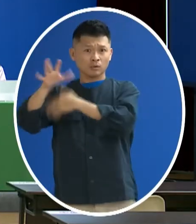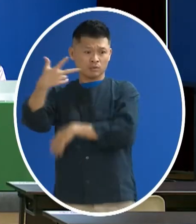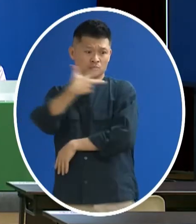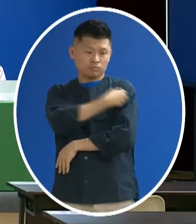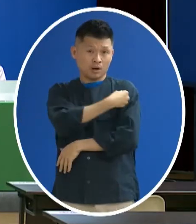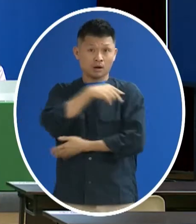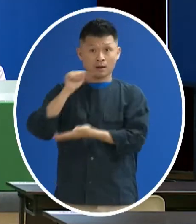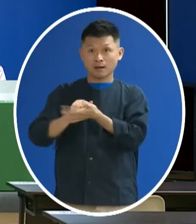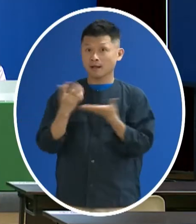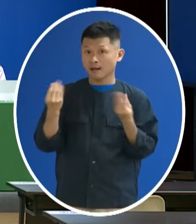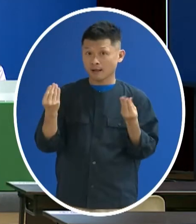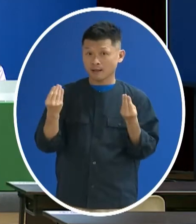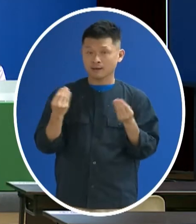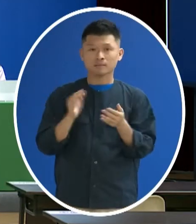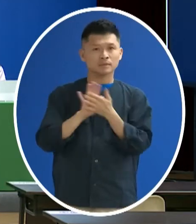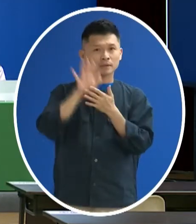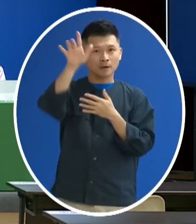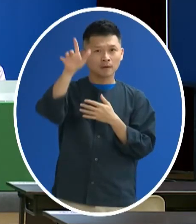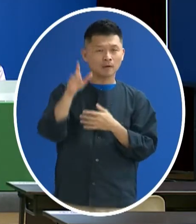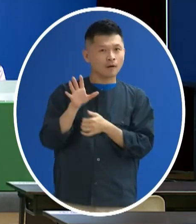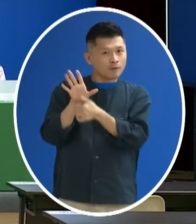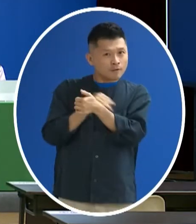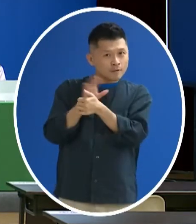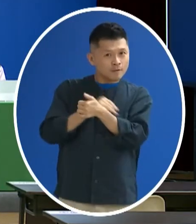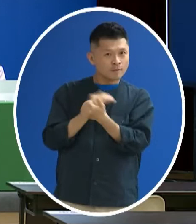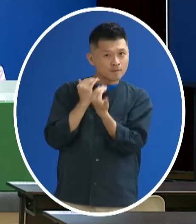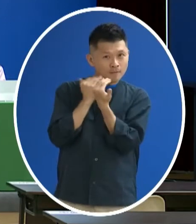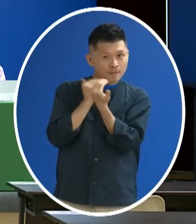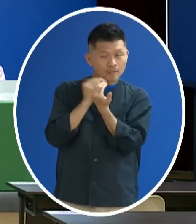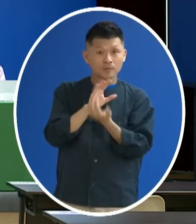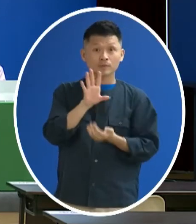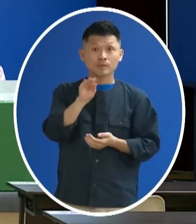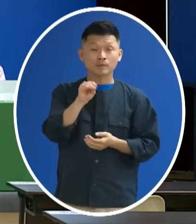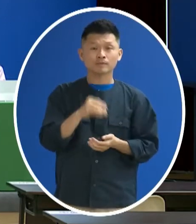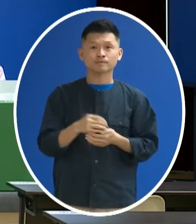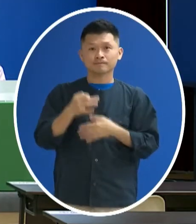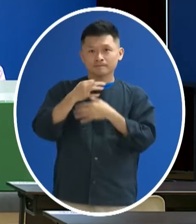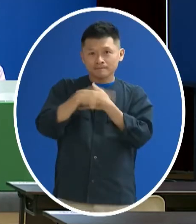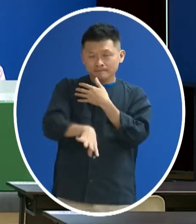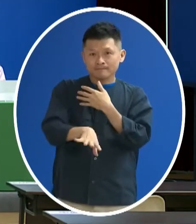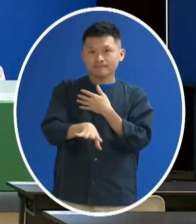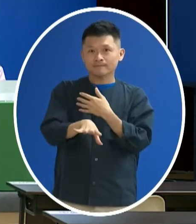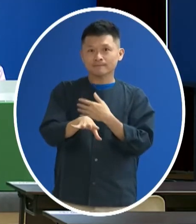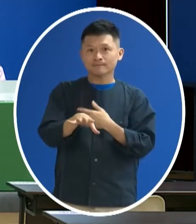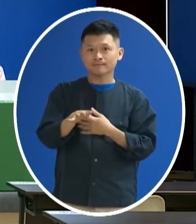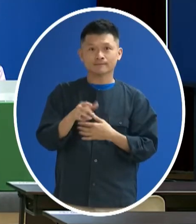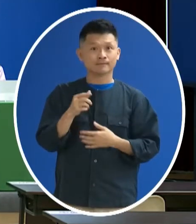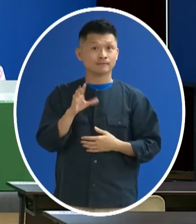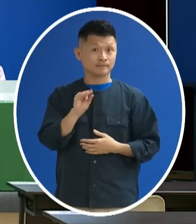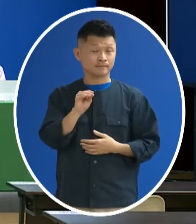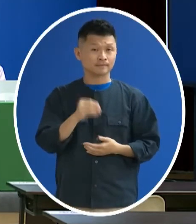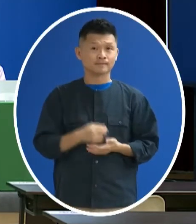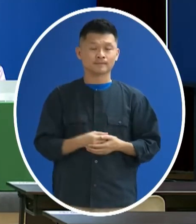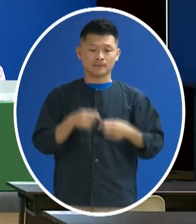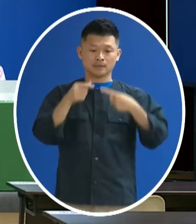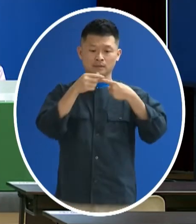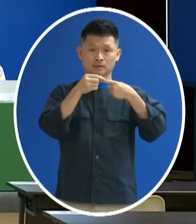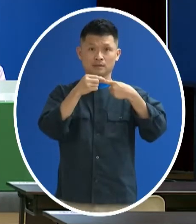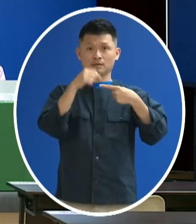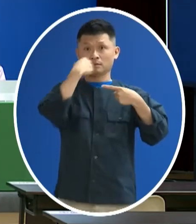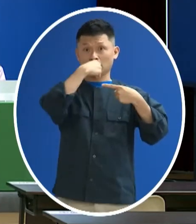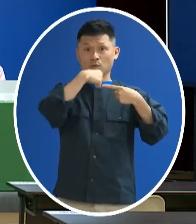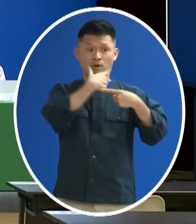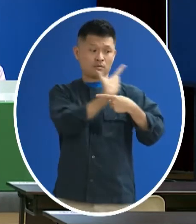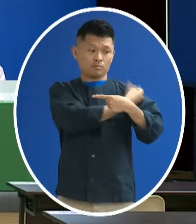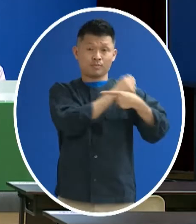以後未來會不會還有相關的人也這樣子進行 會不會有一個疏漏的問題在那因為他第一劑在國內打了